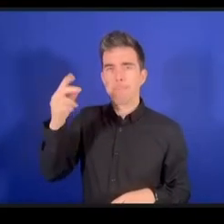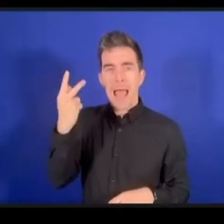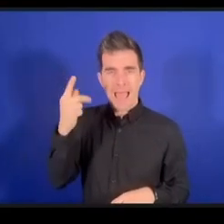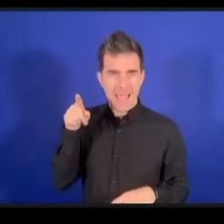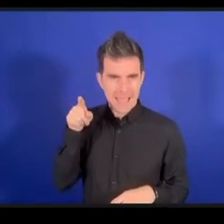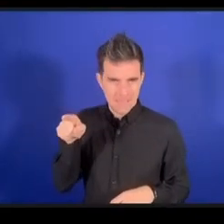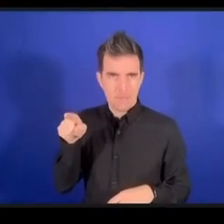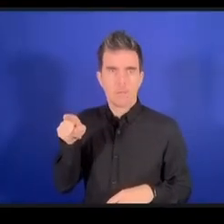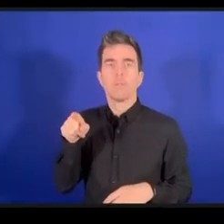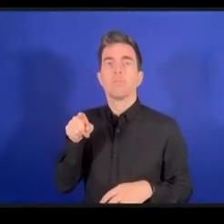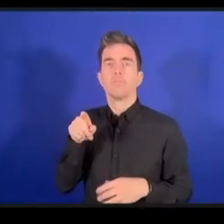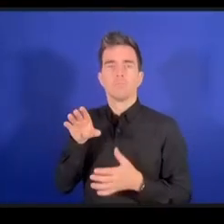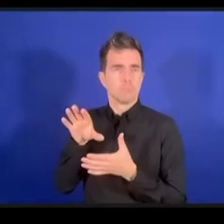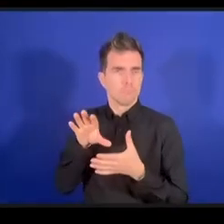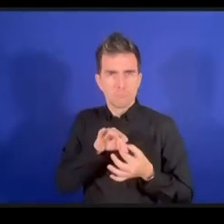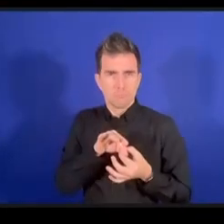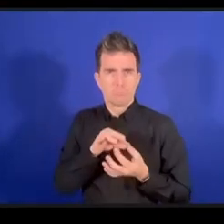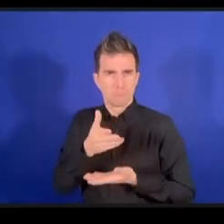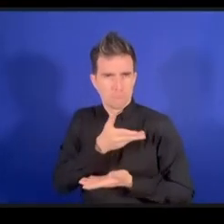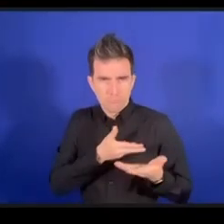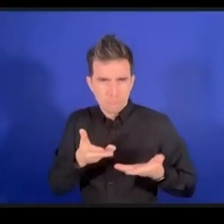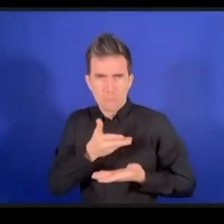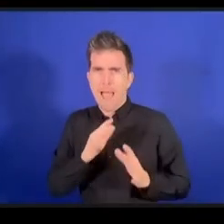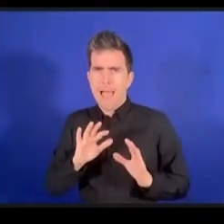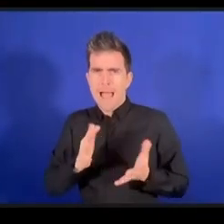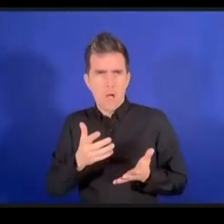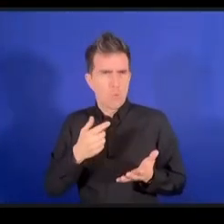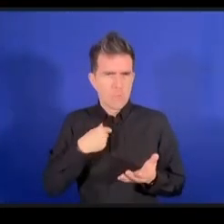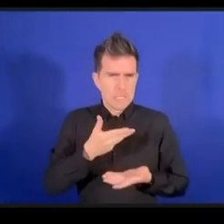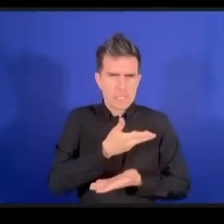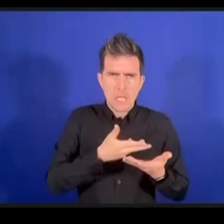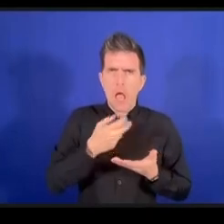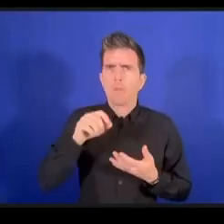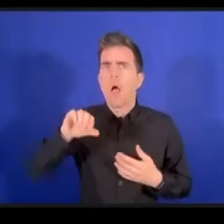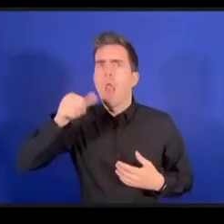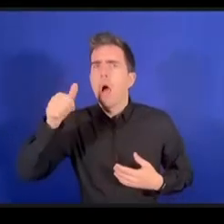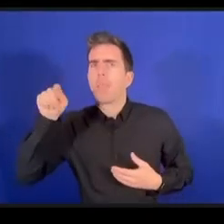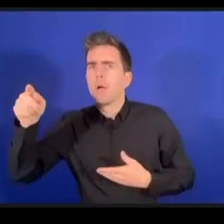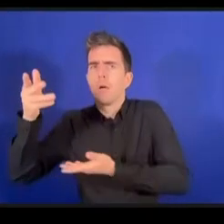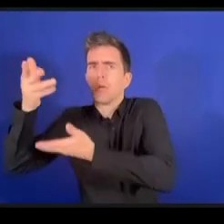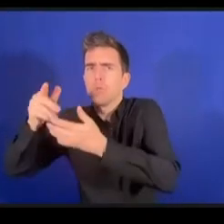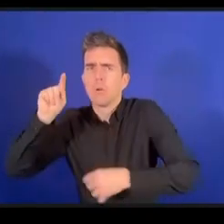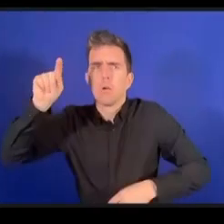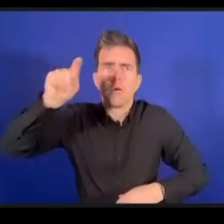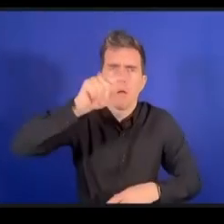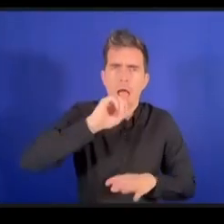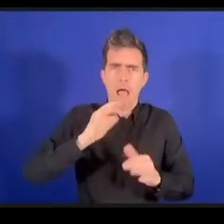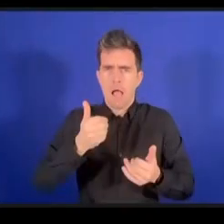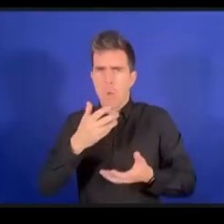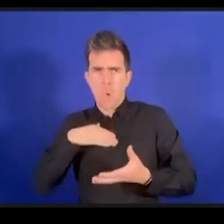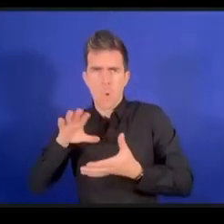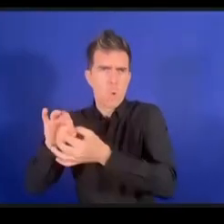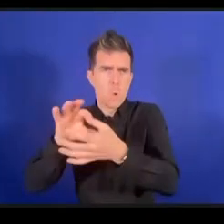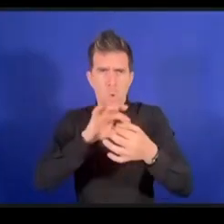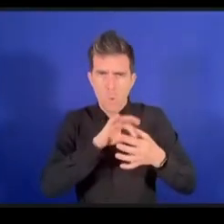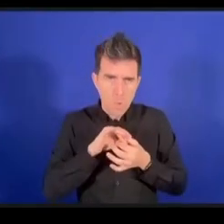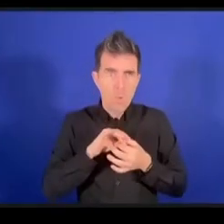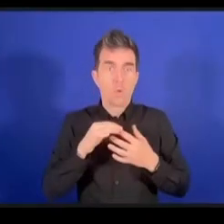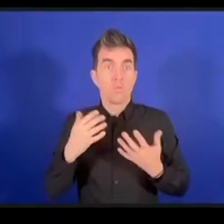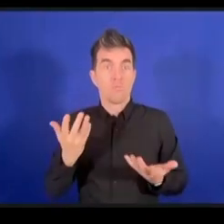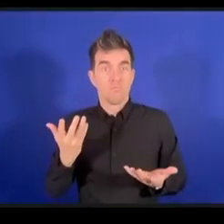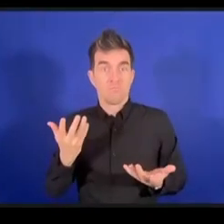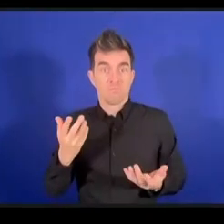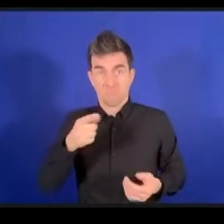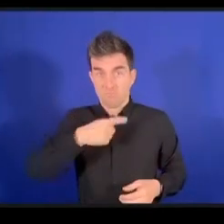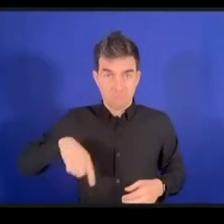شوطا أطول معا فيمكن أن ننظر في سياسات الخاصة بالإنترنت كيف يمكن أن